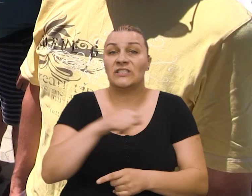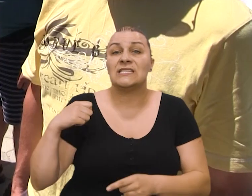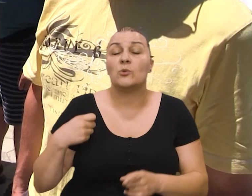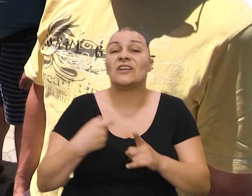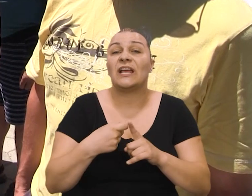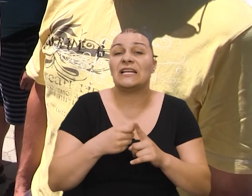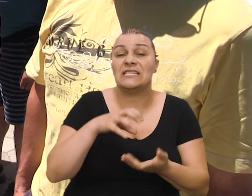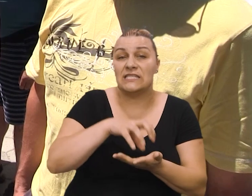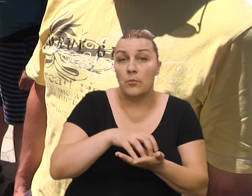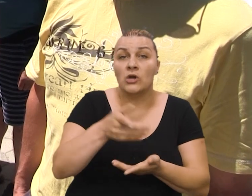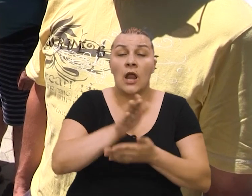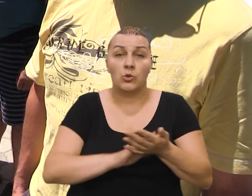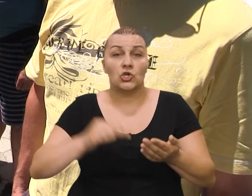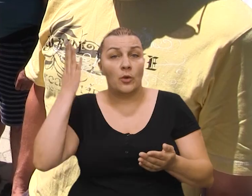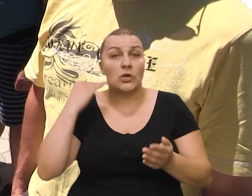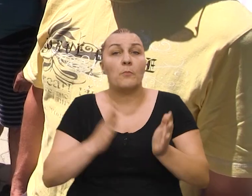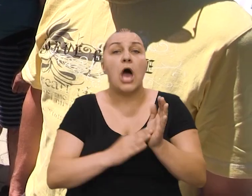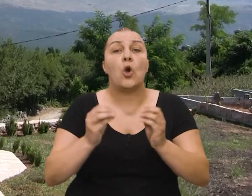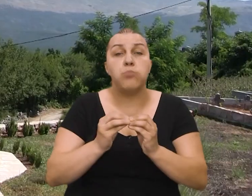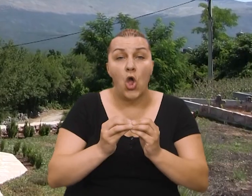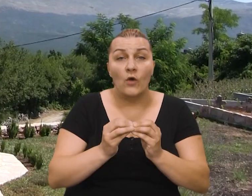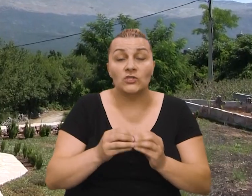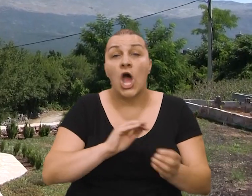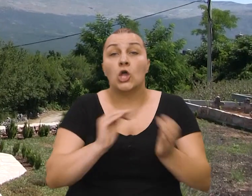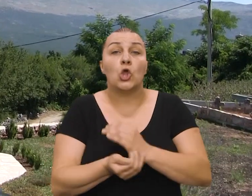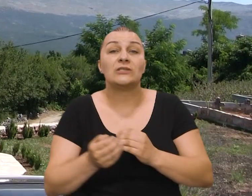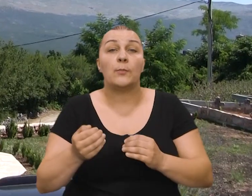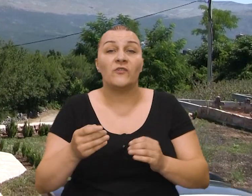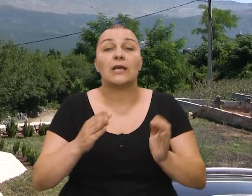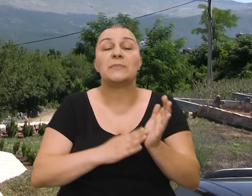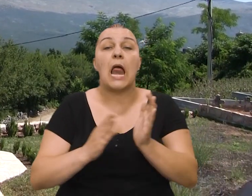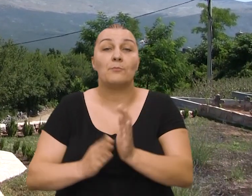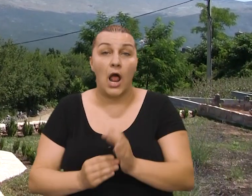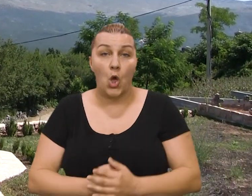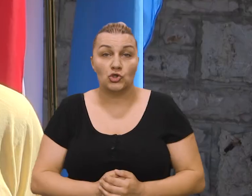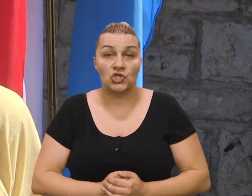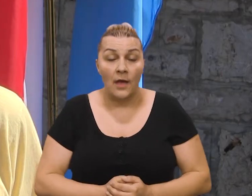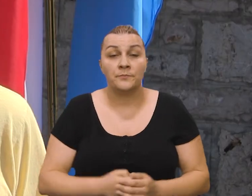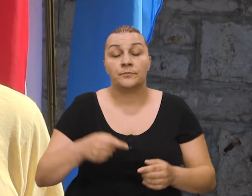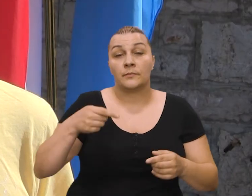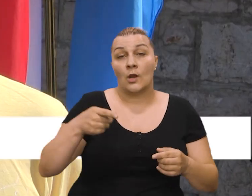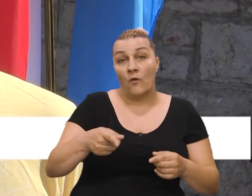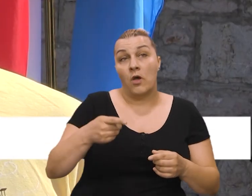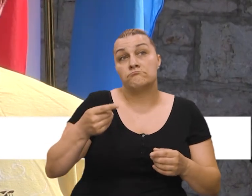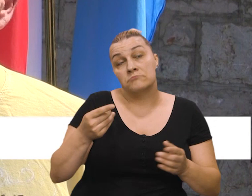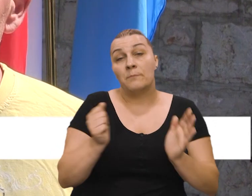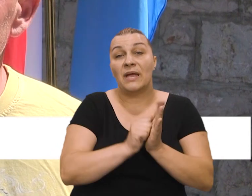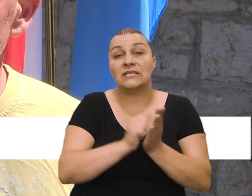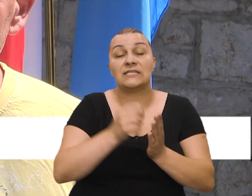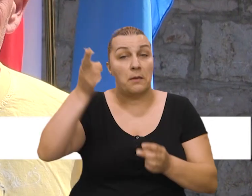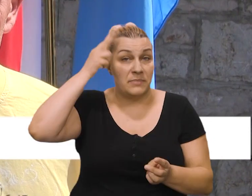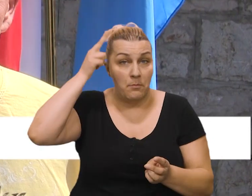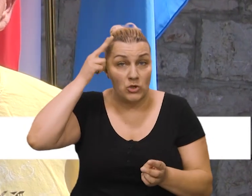Zapojenik samostane Kninjske bojne na samom početku je bio bojnik Marko Gojević, a do zapojenik pukovnik Milan Maloča. Evo je manje više medijski